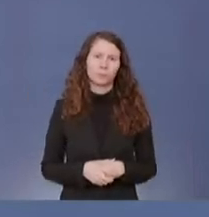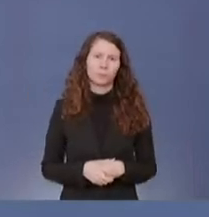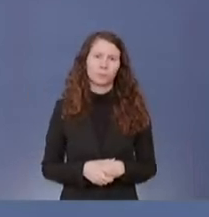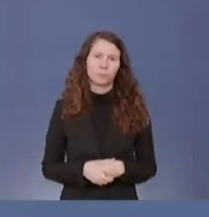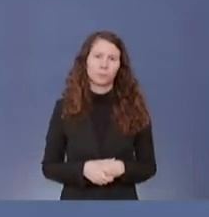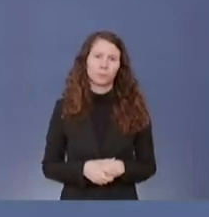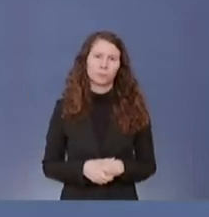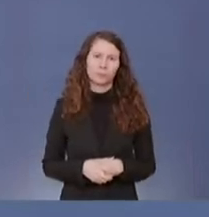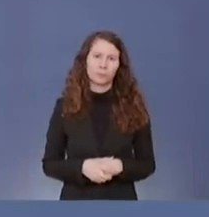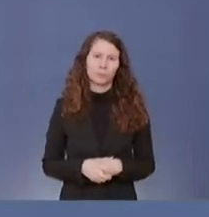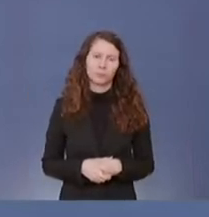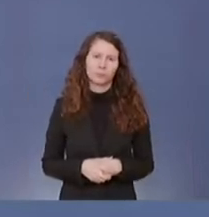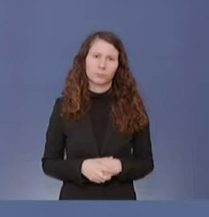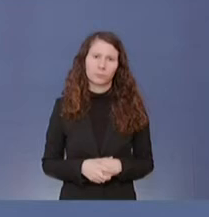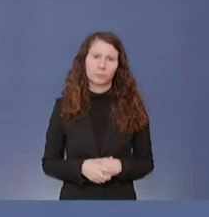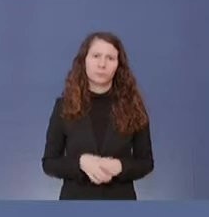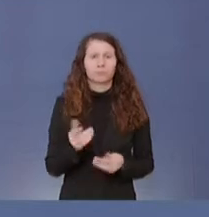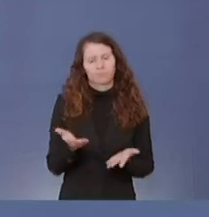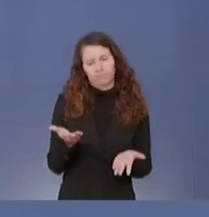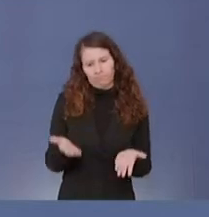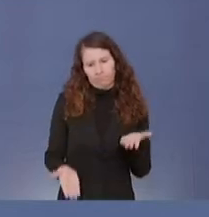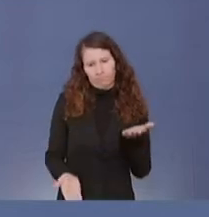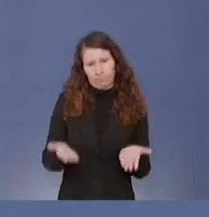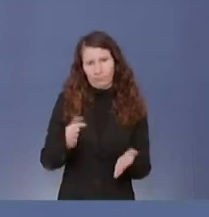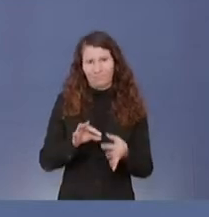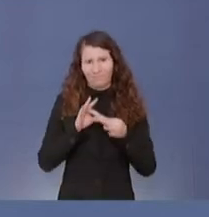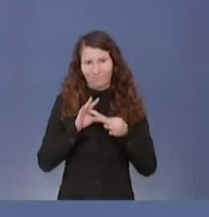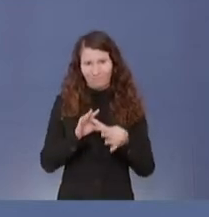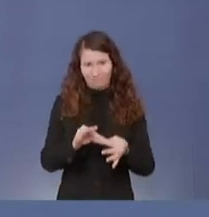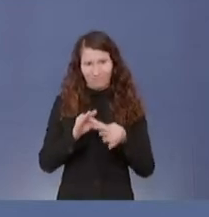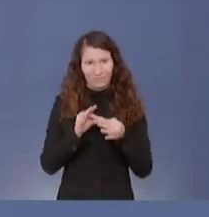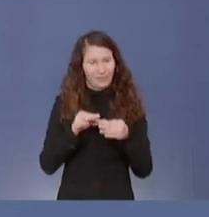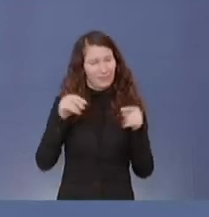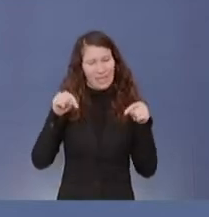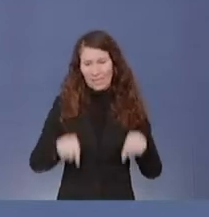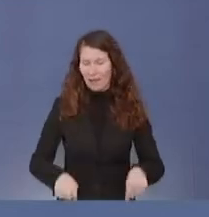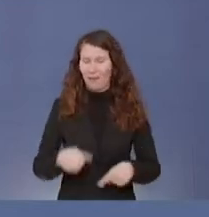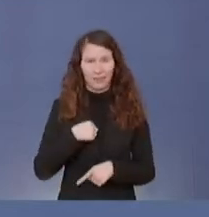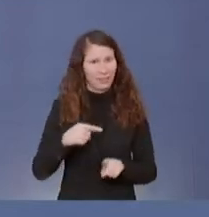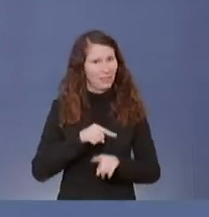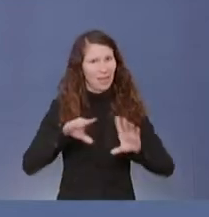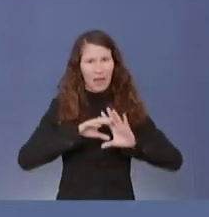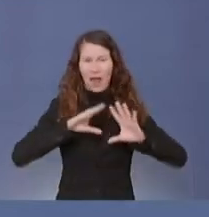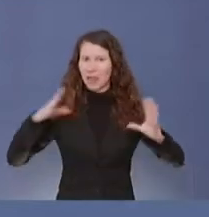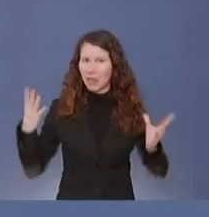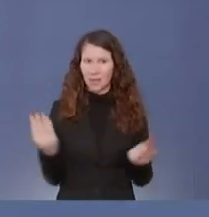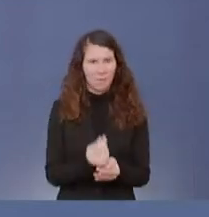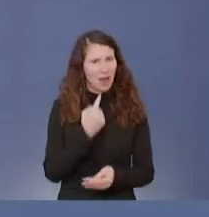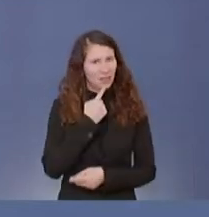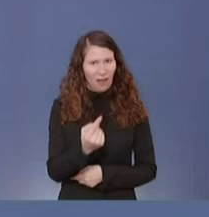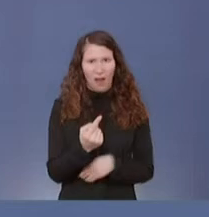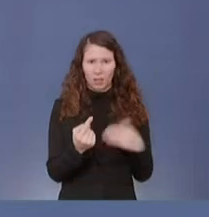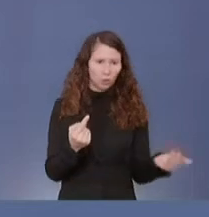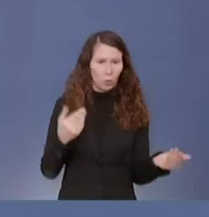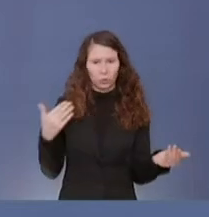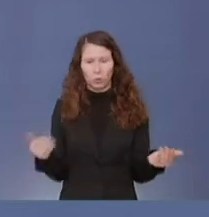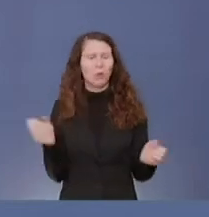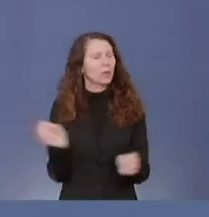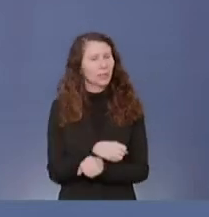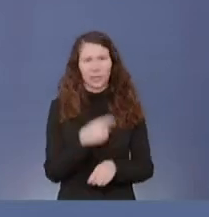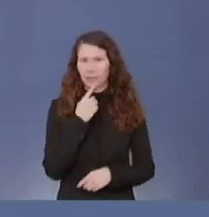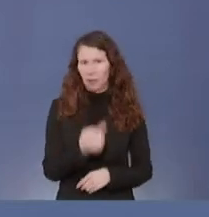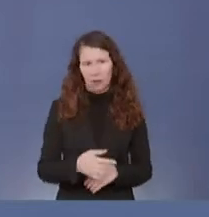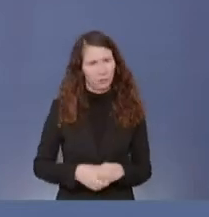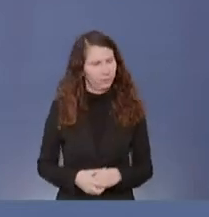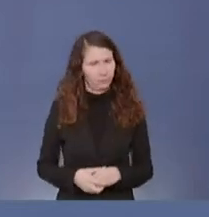Das sind Abwägungen in einem Spannungsfeld, die ich hier ganz sicherlich nicht pauschal vornehmen kann. Ich habe gesagt, dass